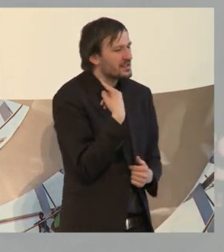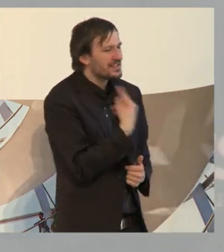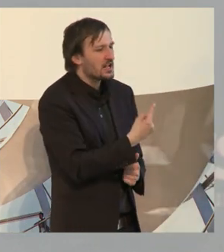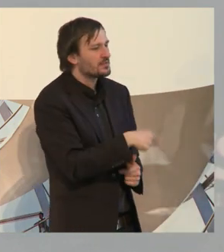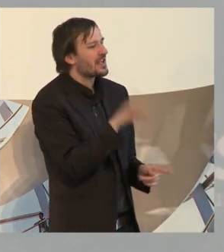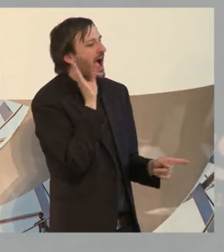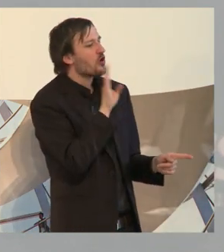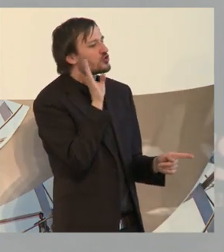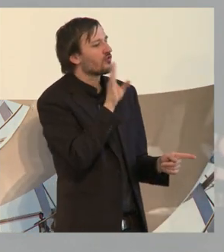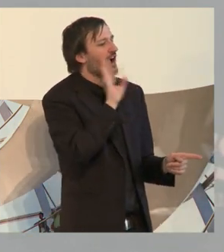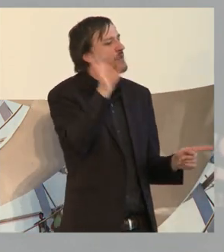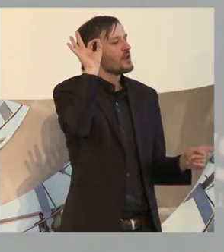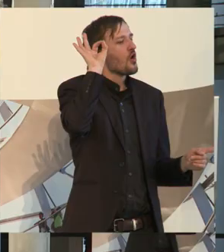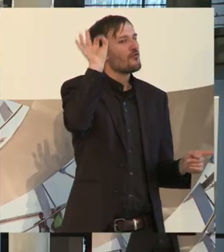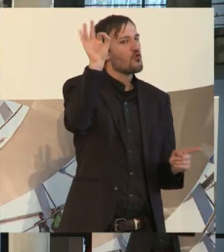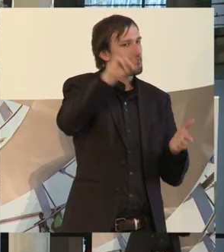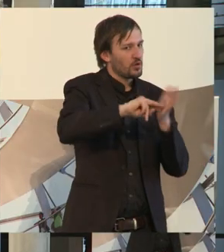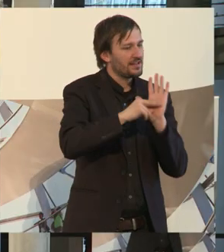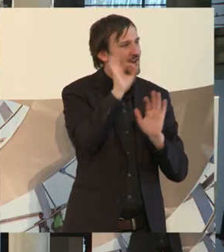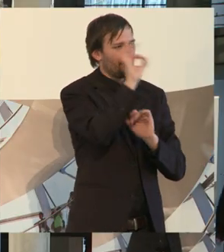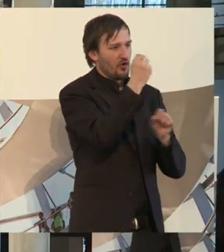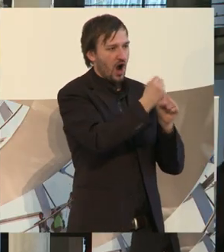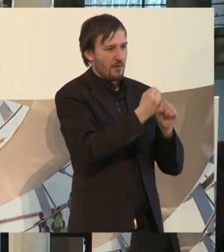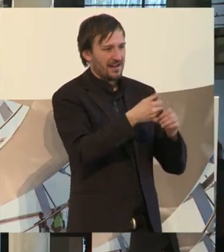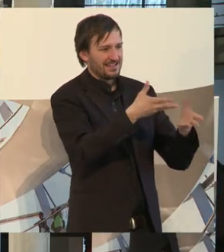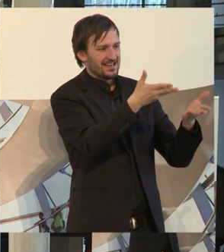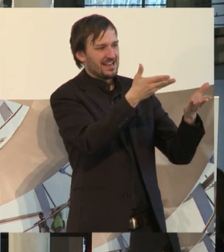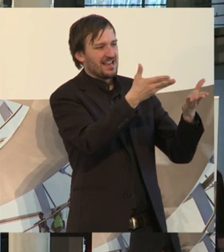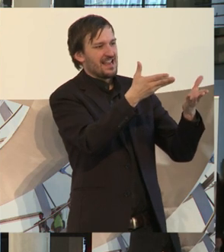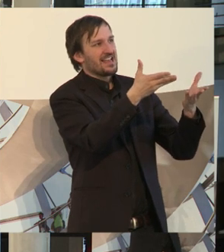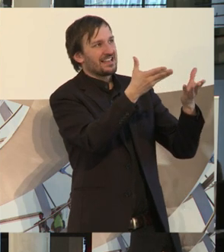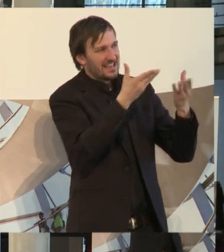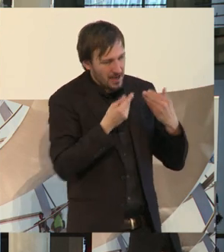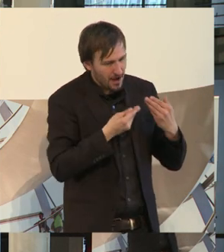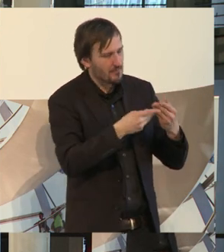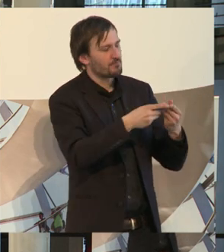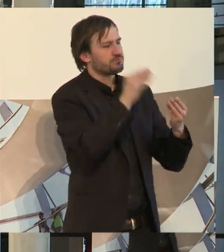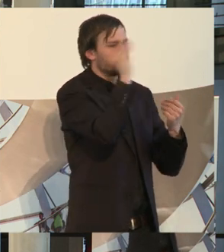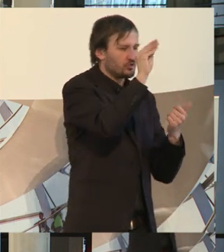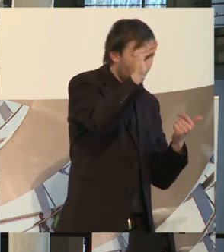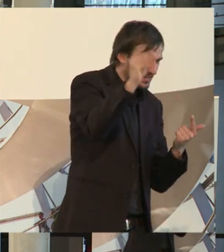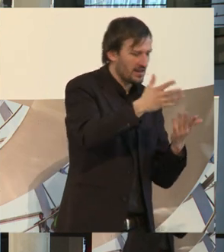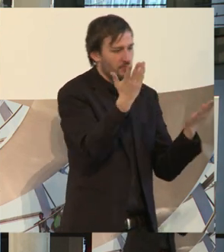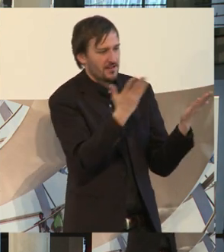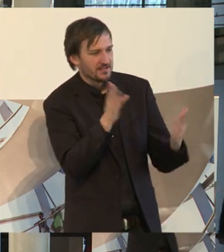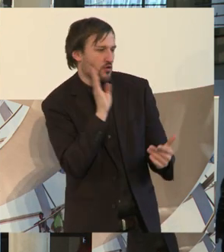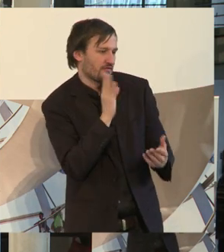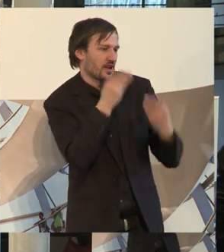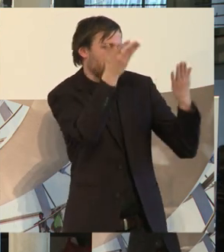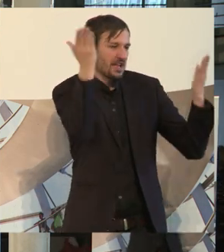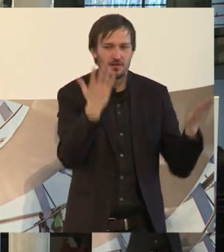gerne sowohl der Politik als auch den Arbeitnehmern mit auf den Weg geben würden? Also ich wünsche dem Uwe Schummer und Pardon, Arbeitgebern meine ich natürlich.